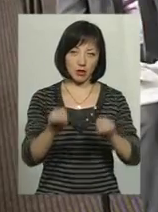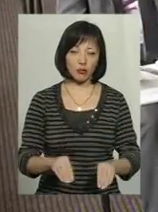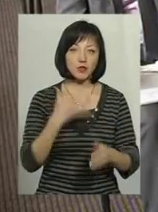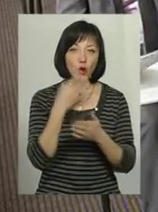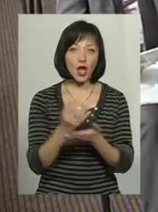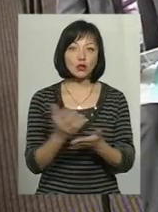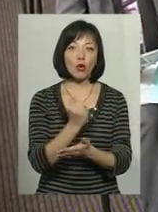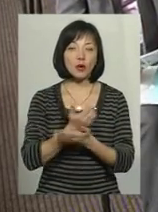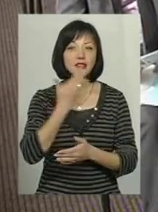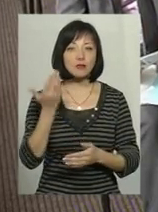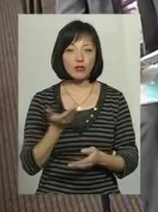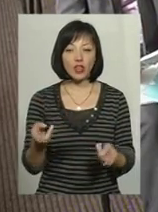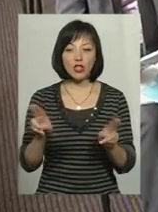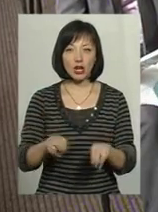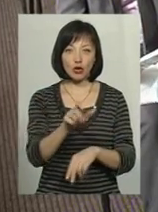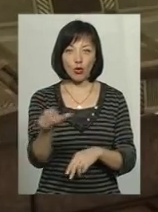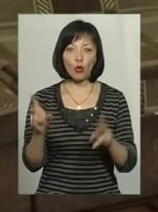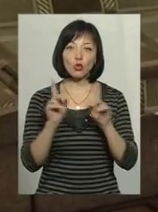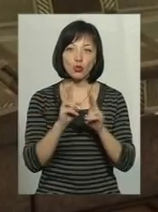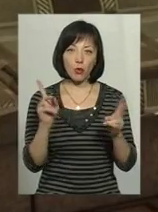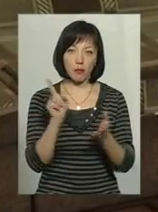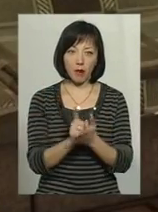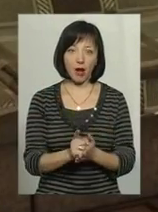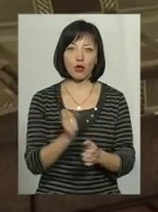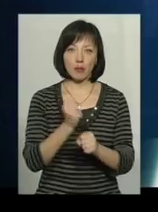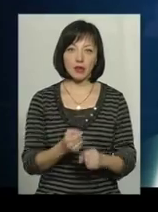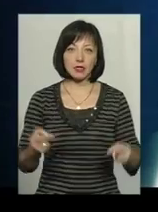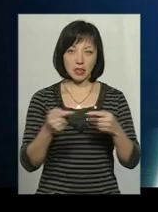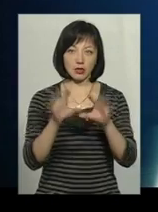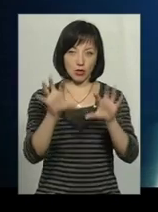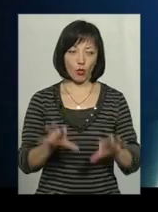звітуватимуть решта громадян, всіх, хто має це робити згідно із законом.